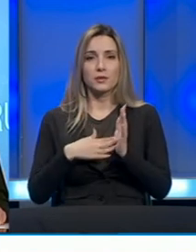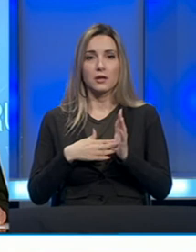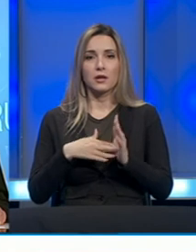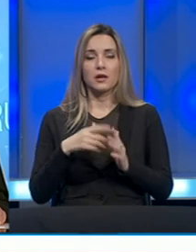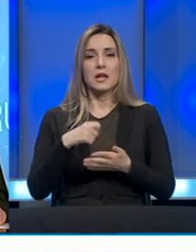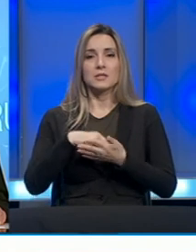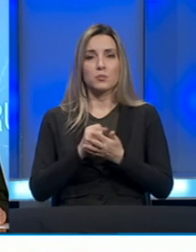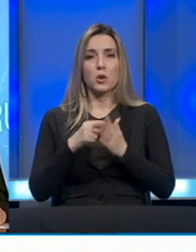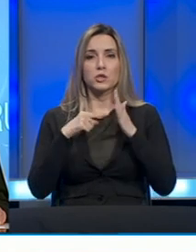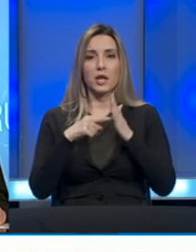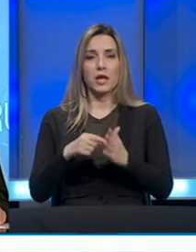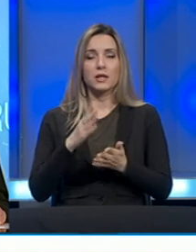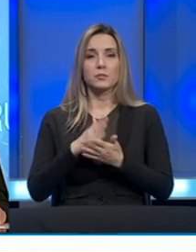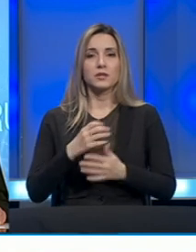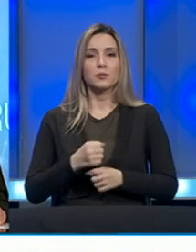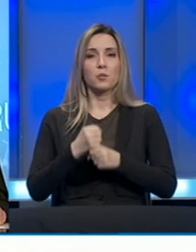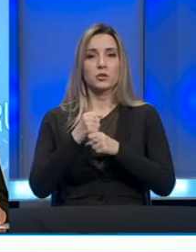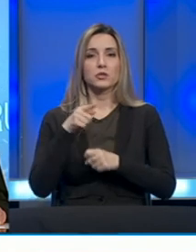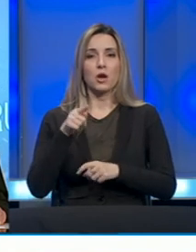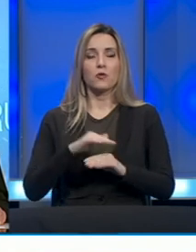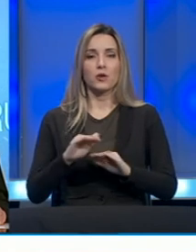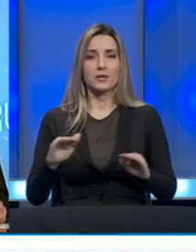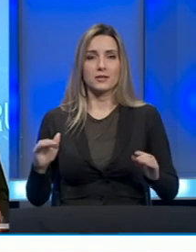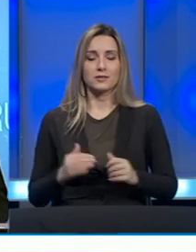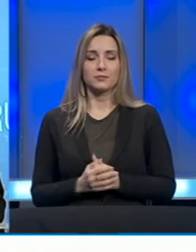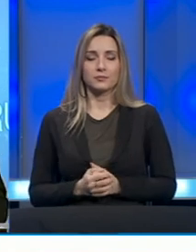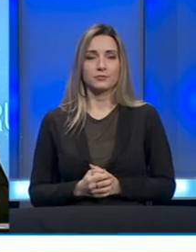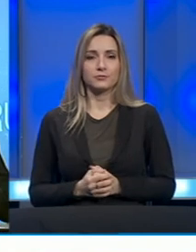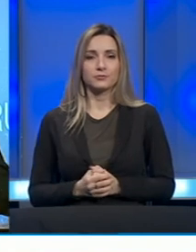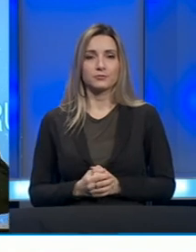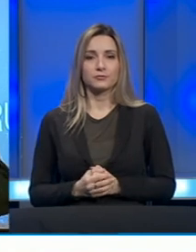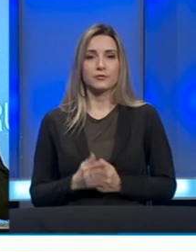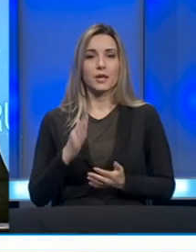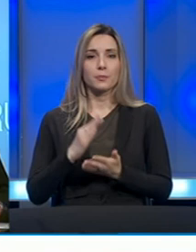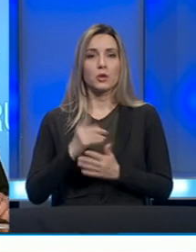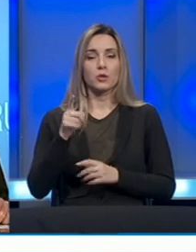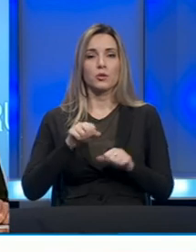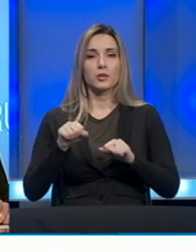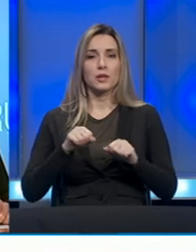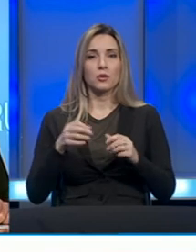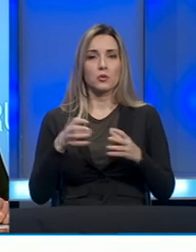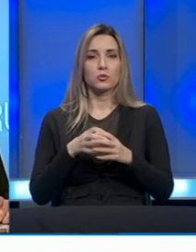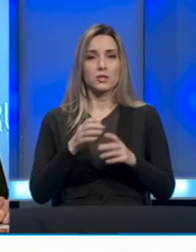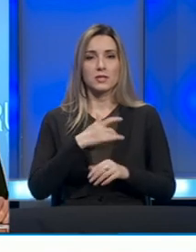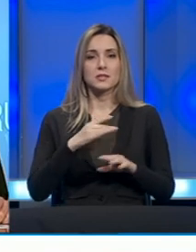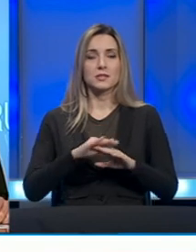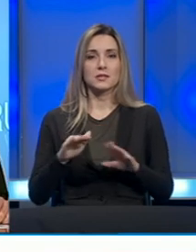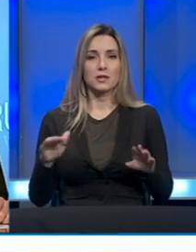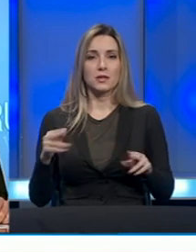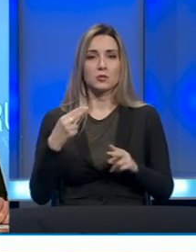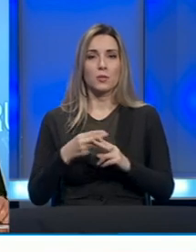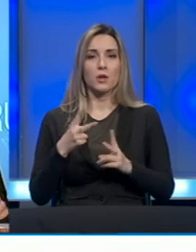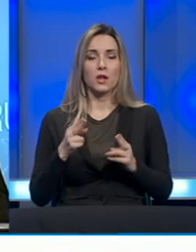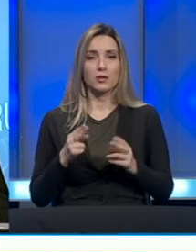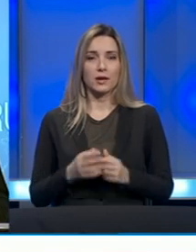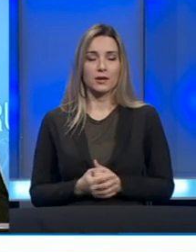simboličan način, ali biti podrška ovoj dječici. Hvala vam lijepo. Bio to direktor udruženja srce za djecu oboljivo od raka,